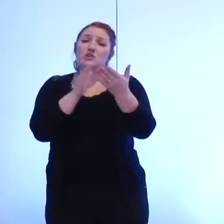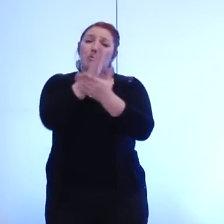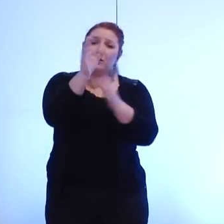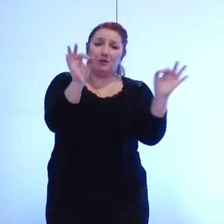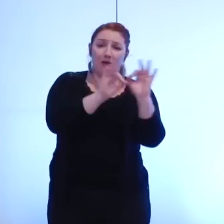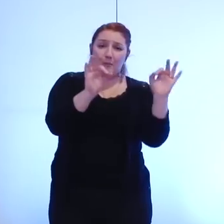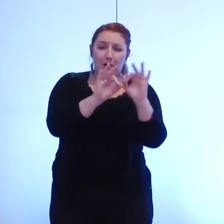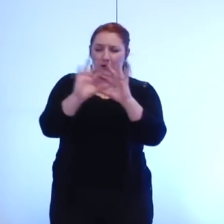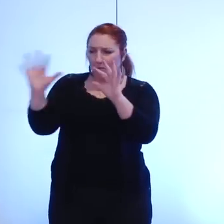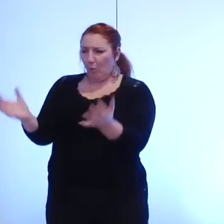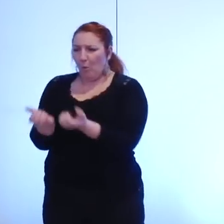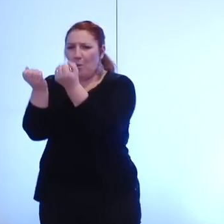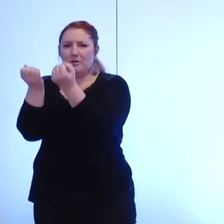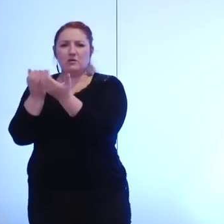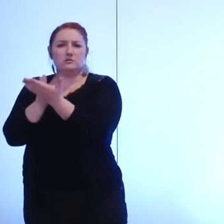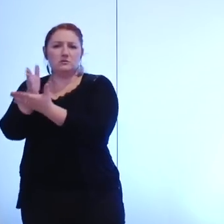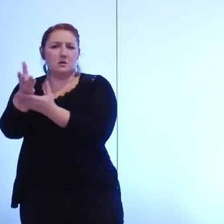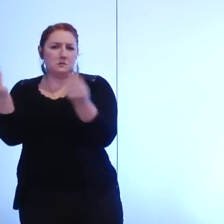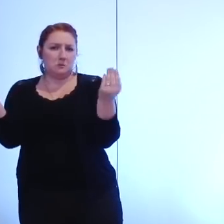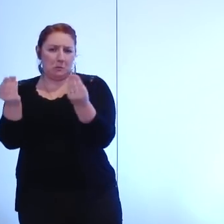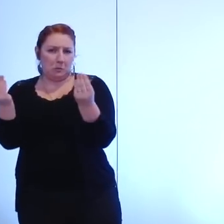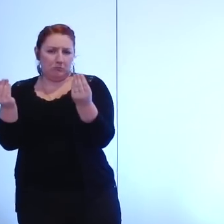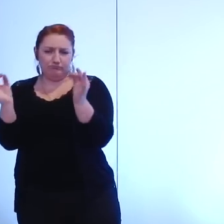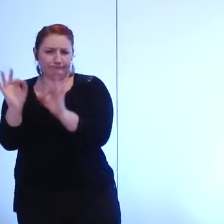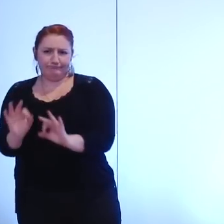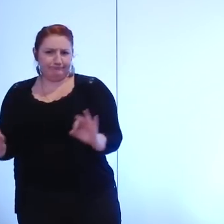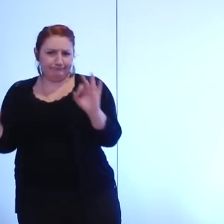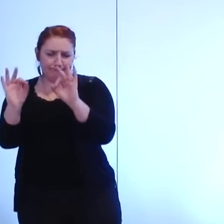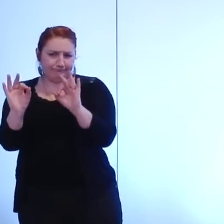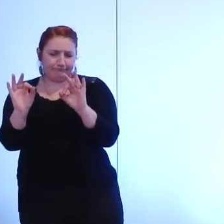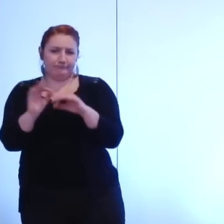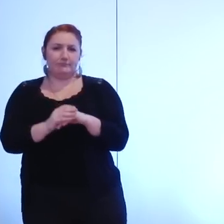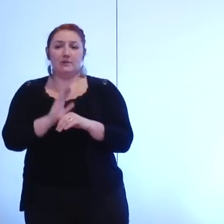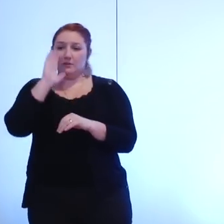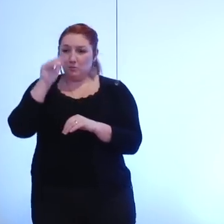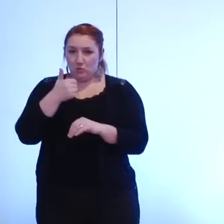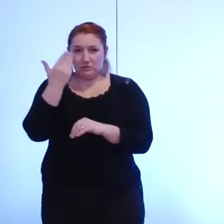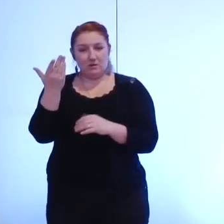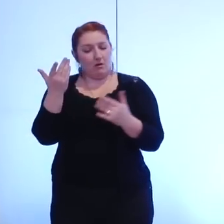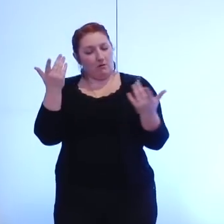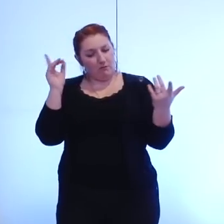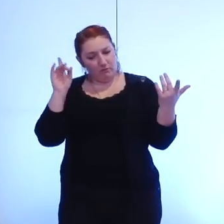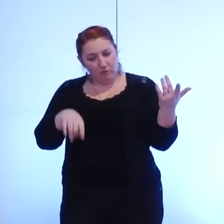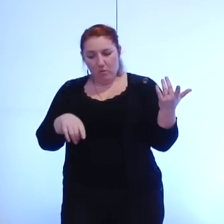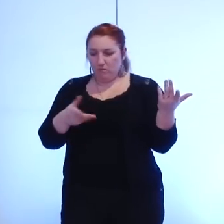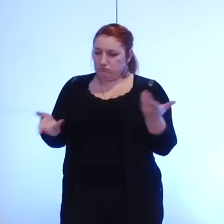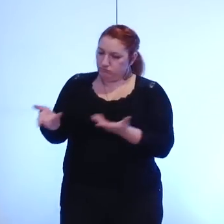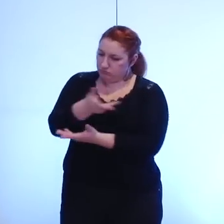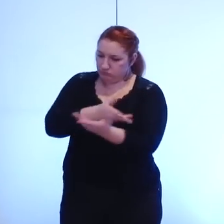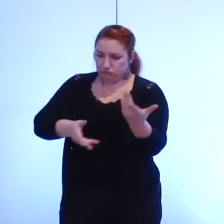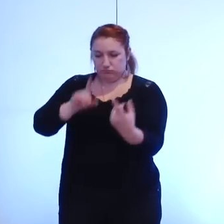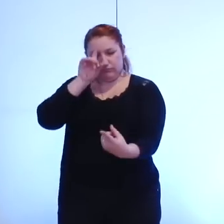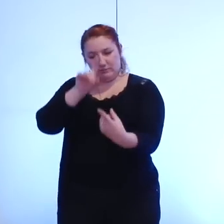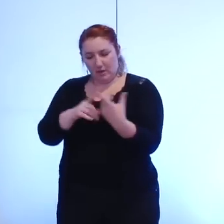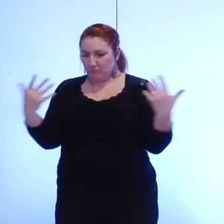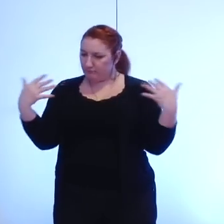cet ensemble que nous devons évidemment discuter ce que nous avons souhaité c'est